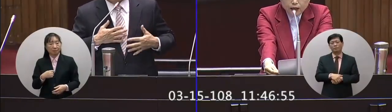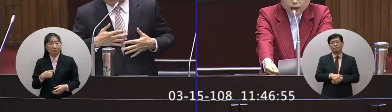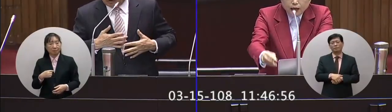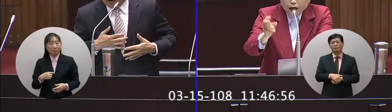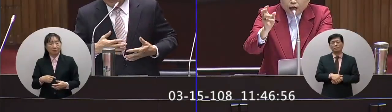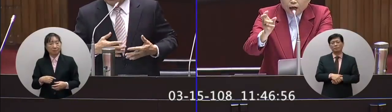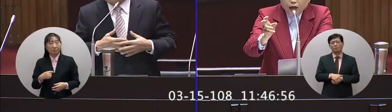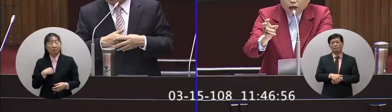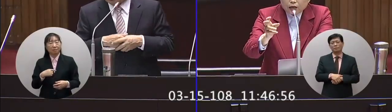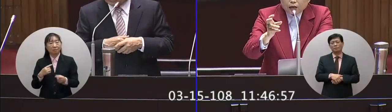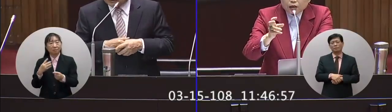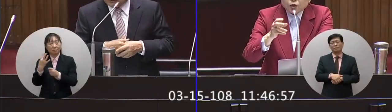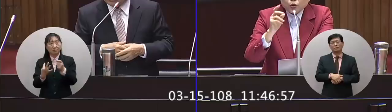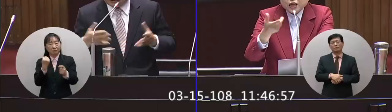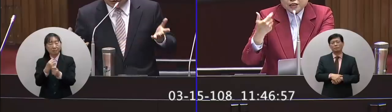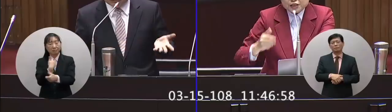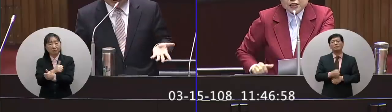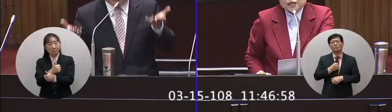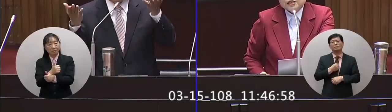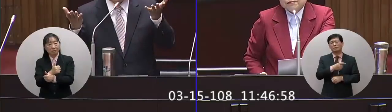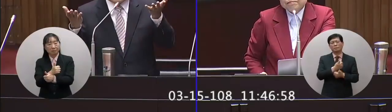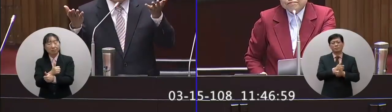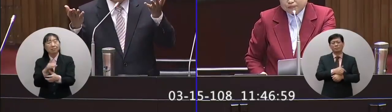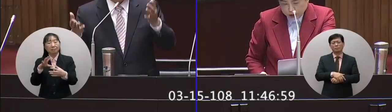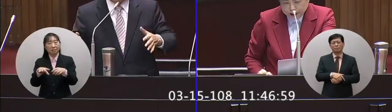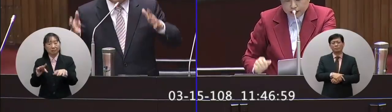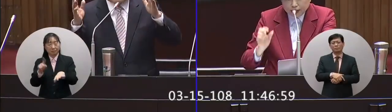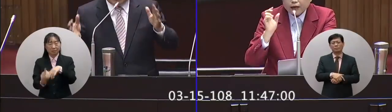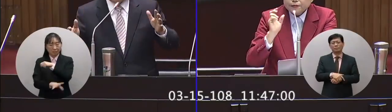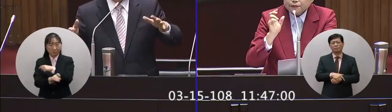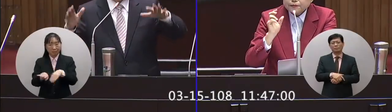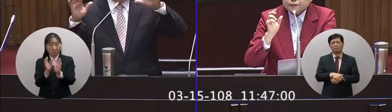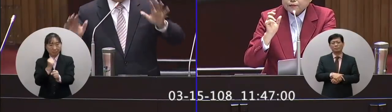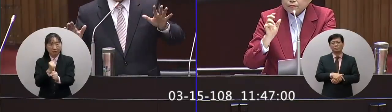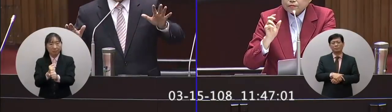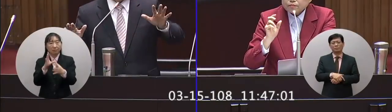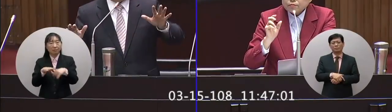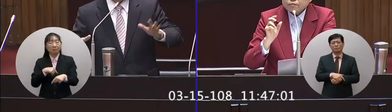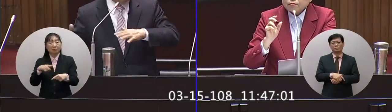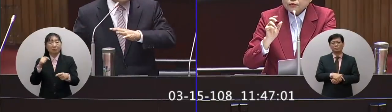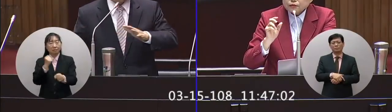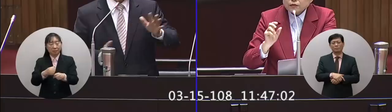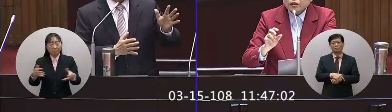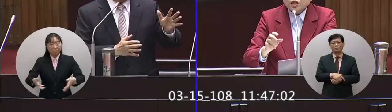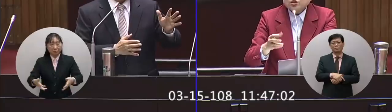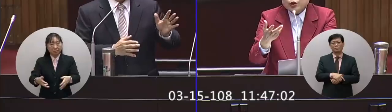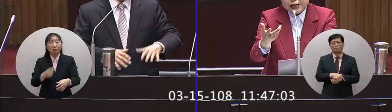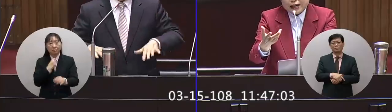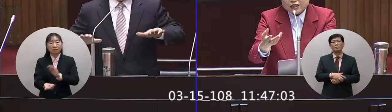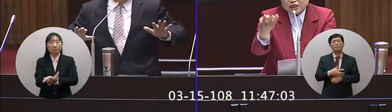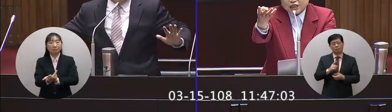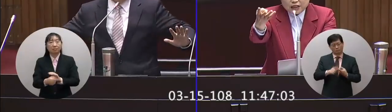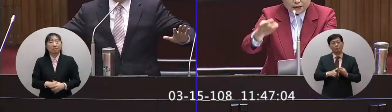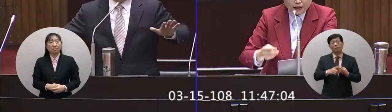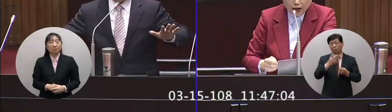多年工作經驗從基層出身所以我知道這種交通工程都是越快越好